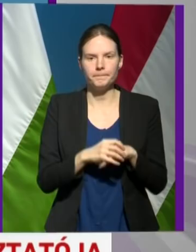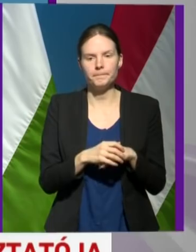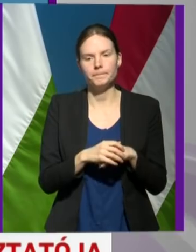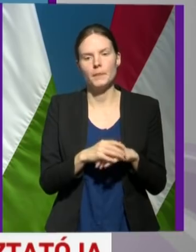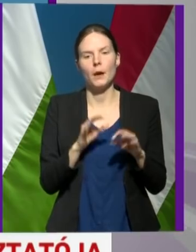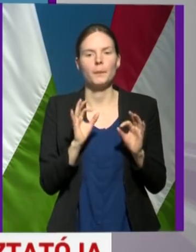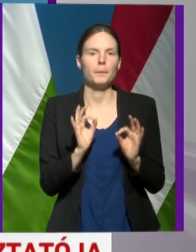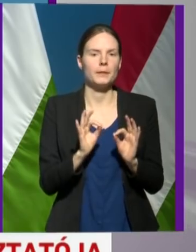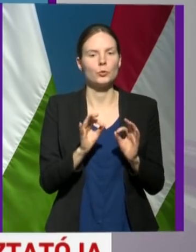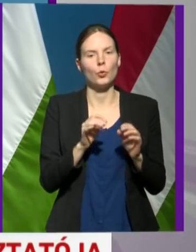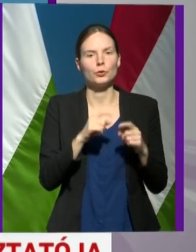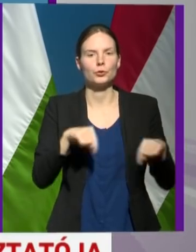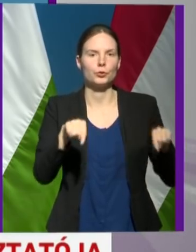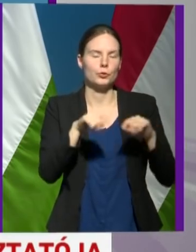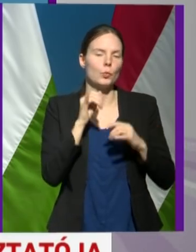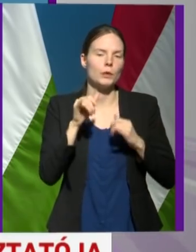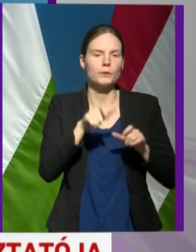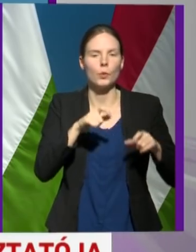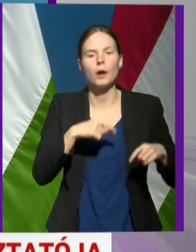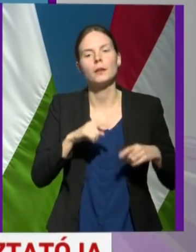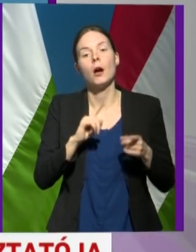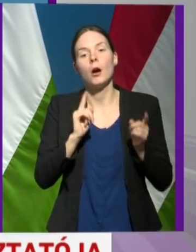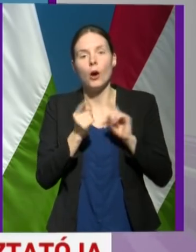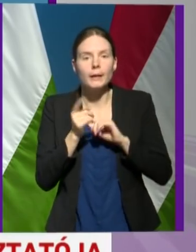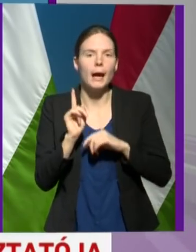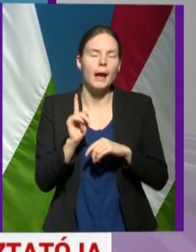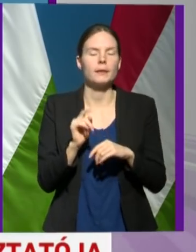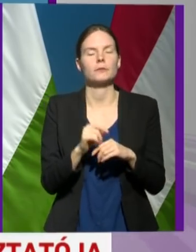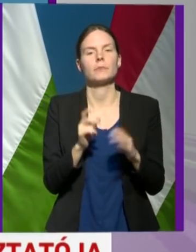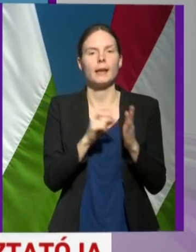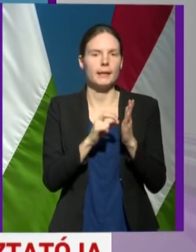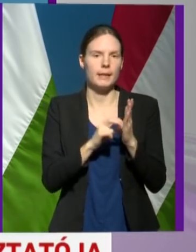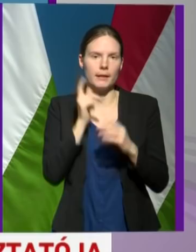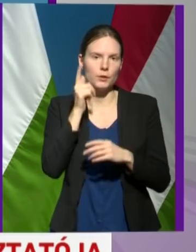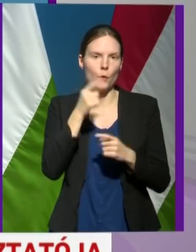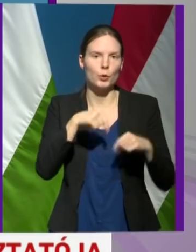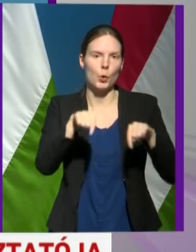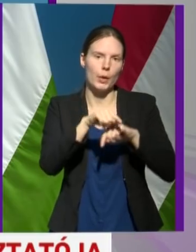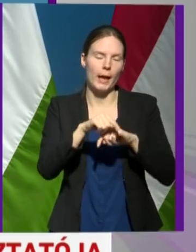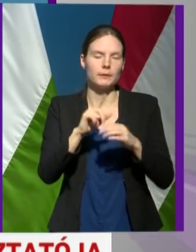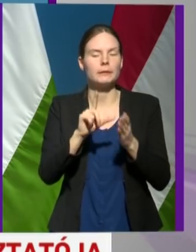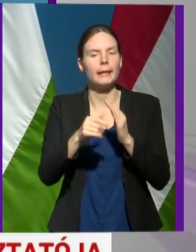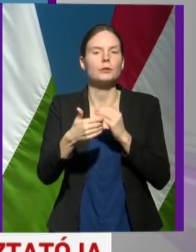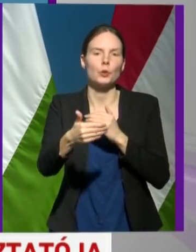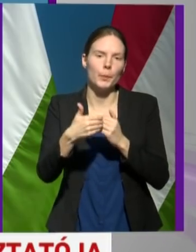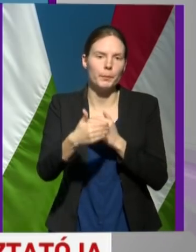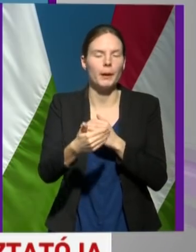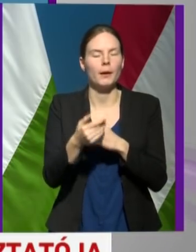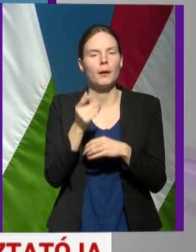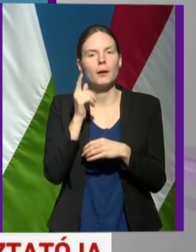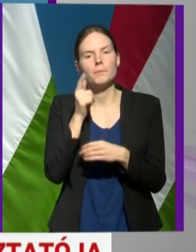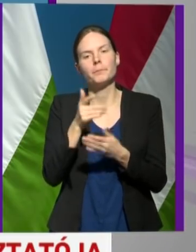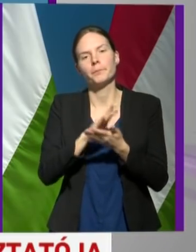akár regisztrálni is fogjuk őket a későbbi járványügyi helyzet megnyugtató rendezés